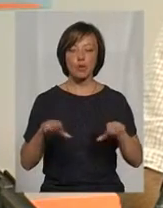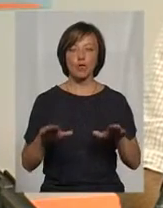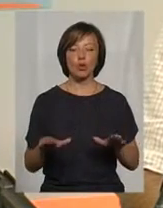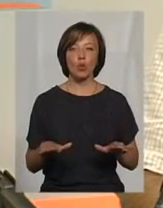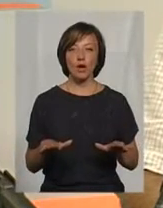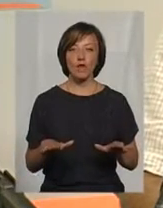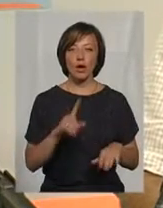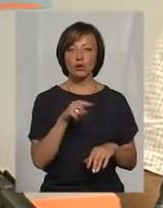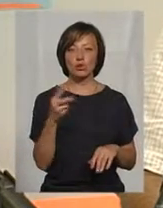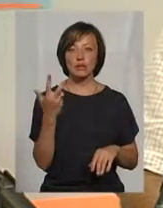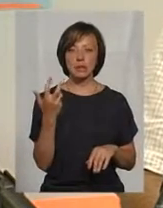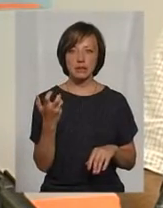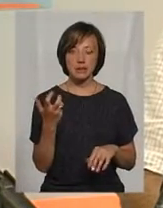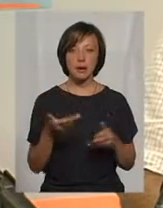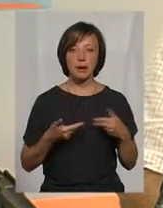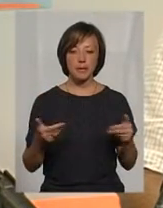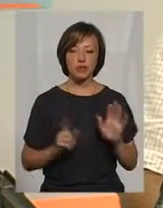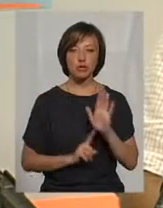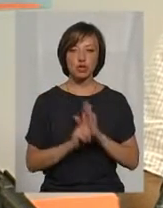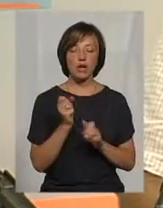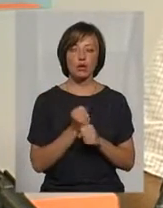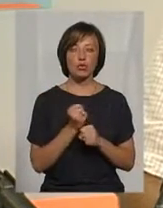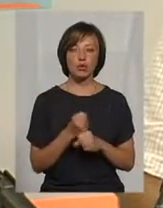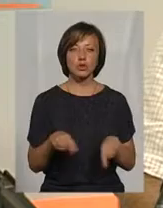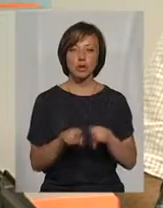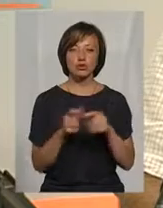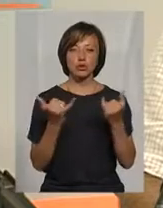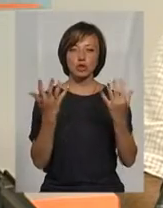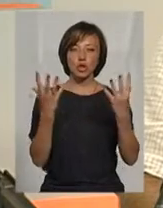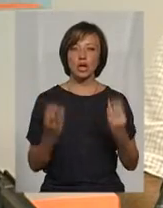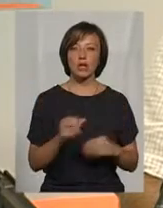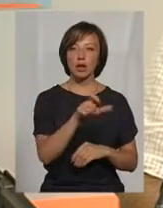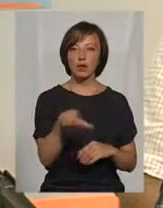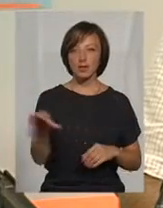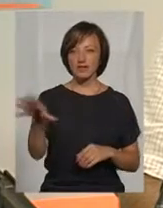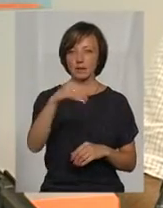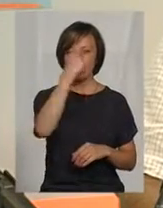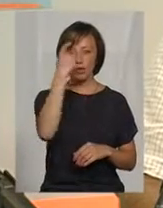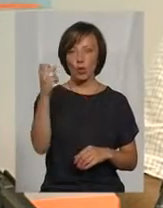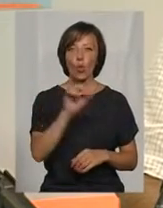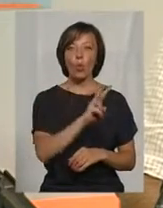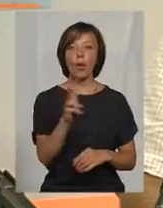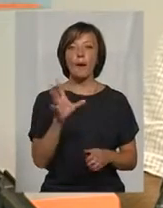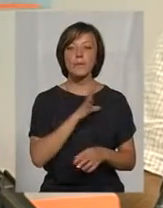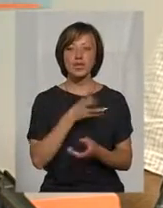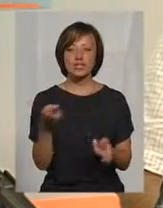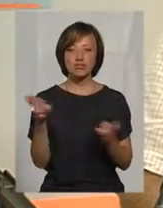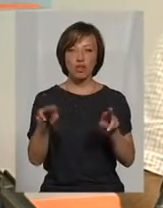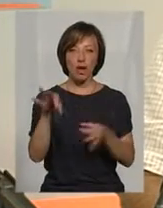номер 300, ми розпочали роботу, також на сьогоднішній день вже люди всі повідомлені, у кого були залишки